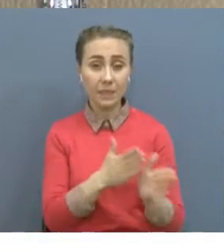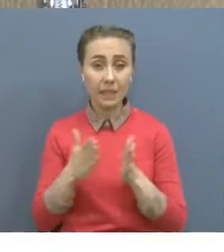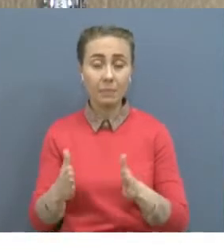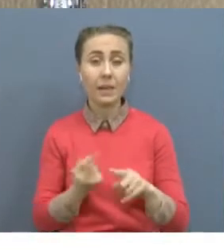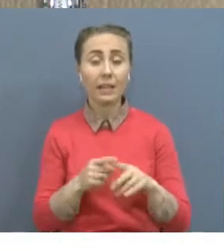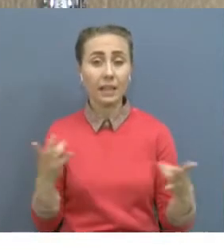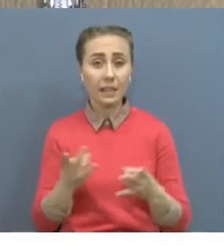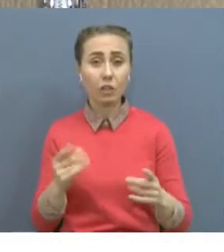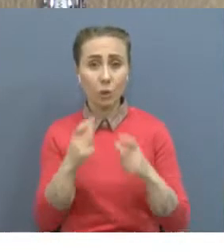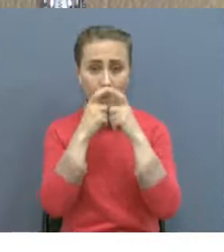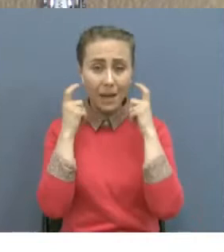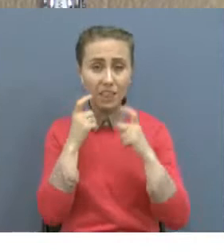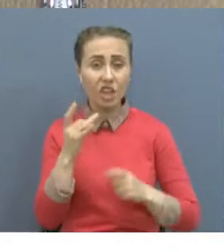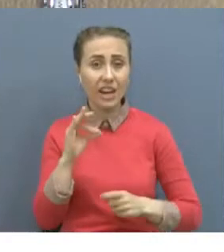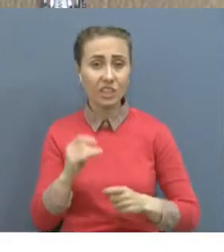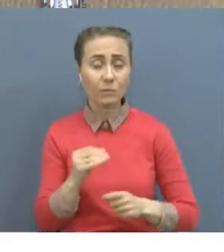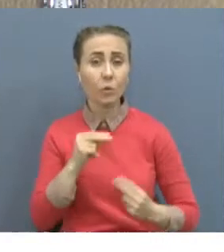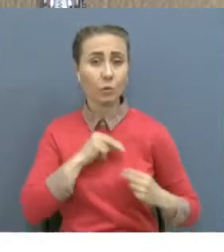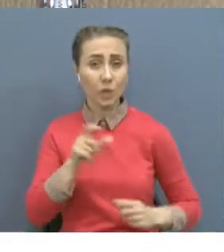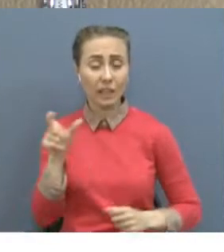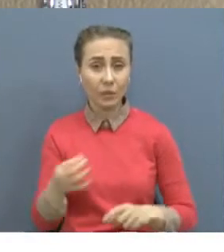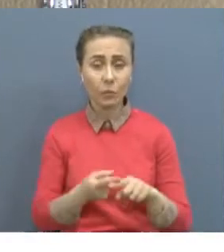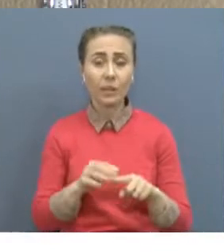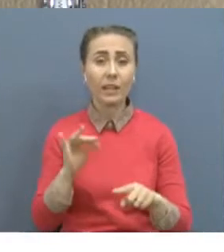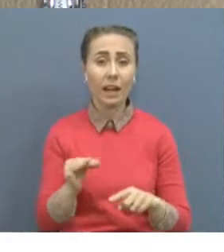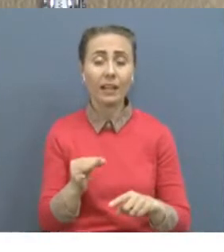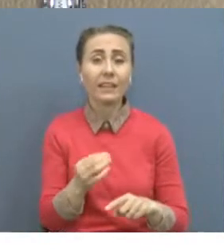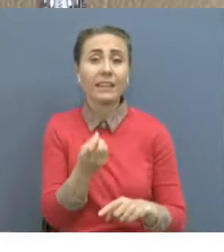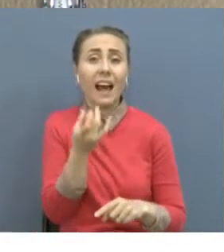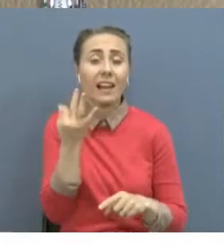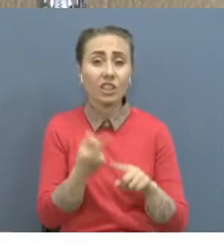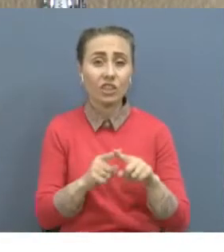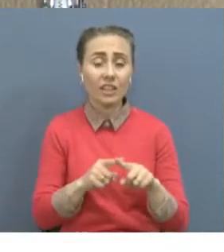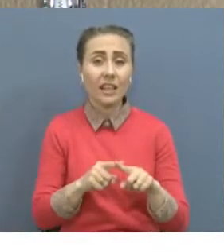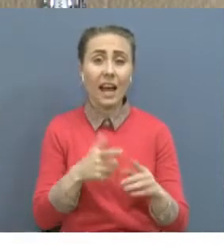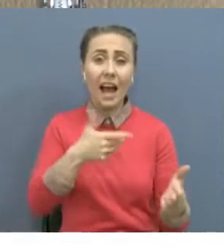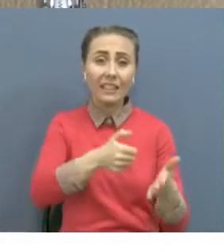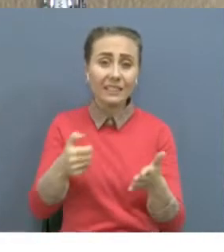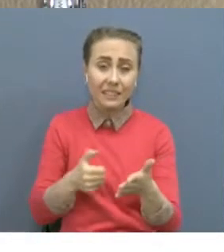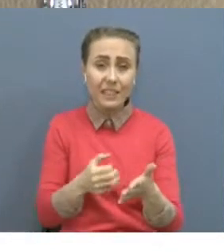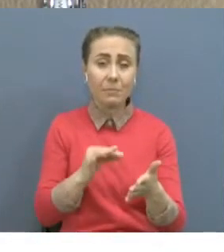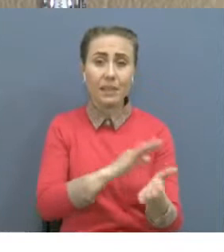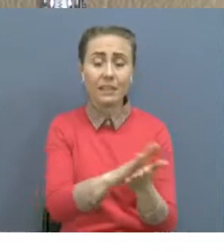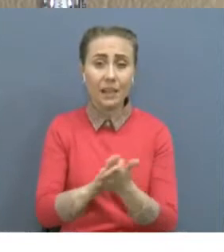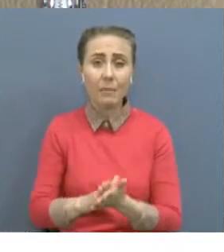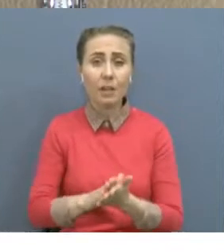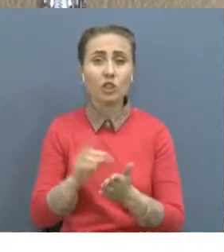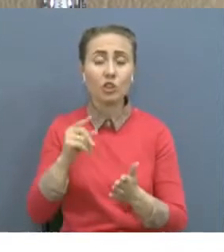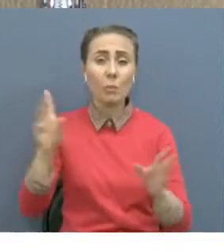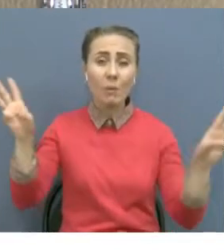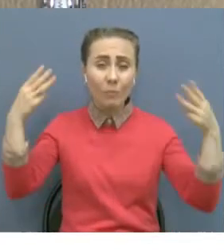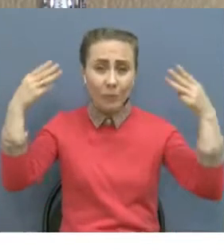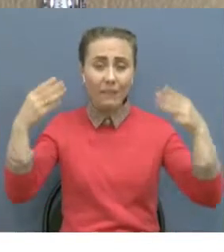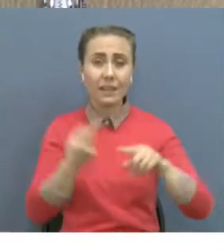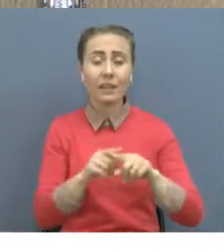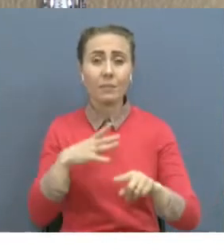Жұмысқа кіріскен мекеме қызметкерлері міндетті түрде маскалық режимді сақтау керек. Оларды антисептиктер болуы шарт, мекеме үшіне